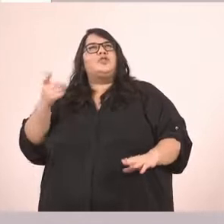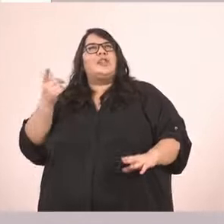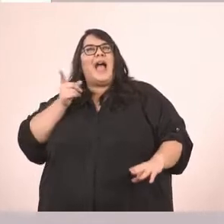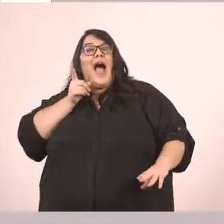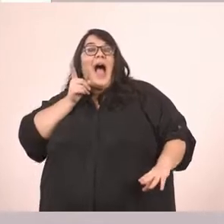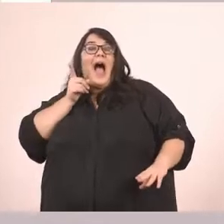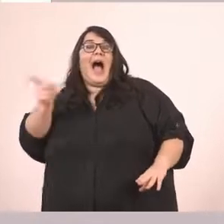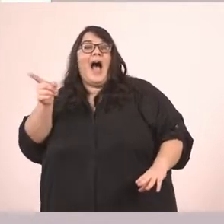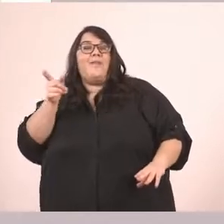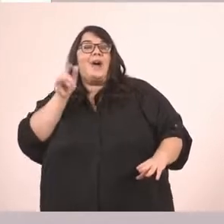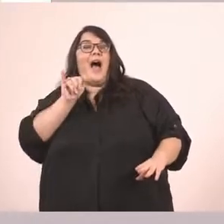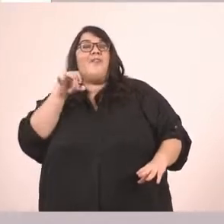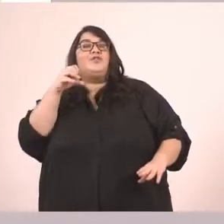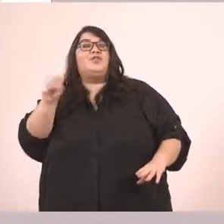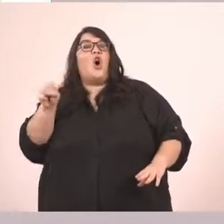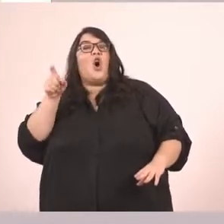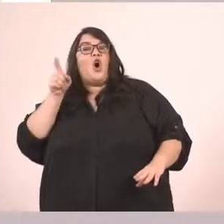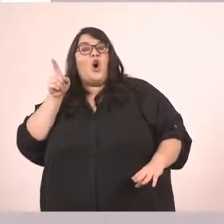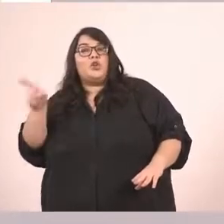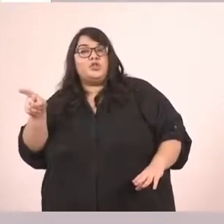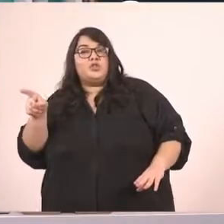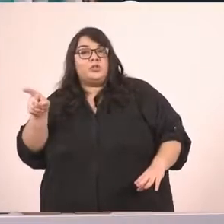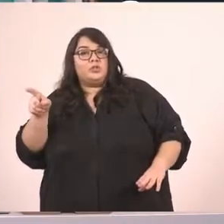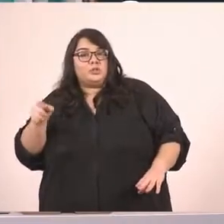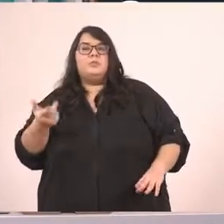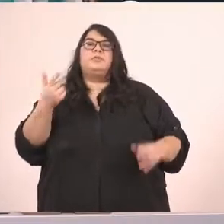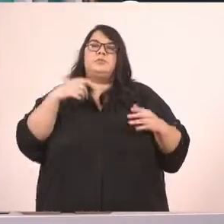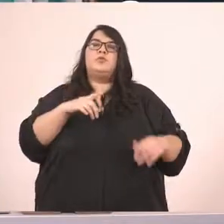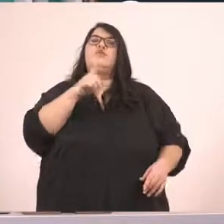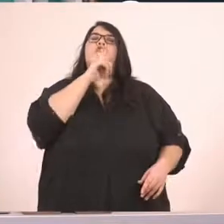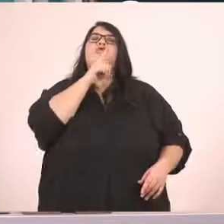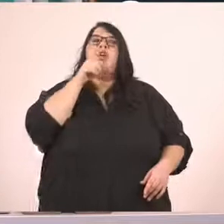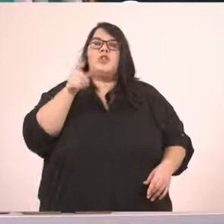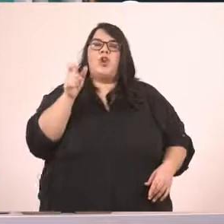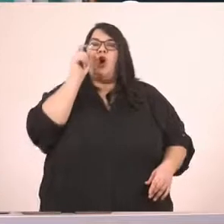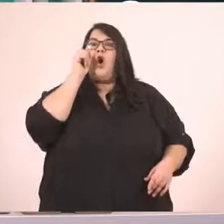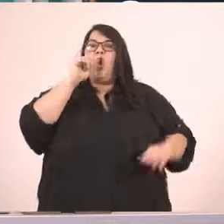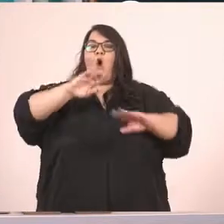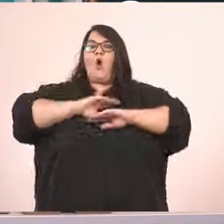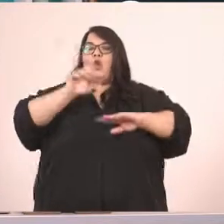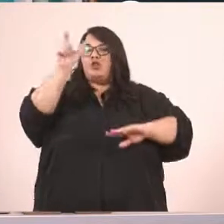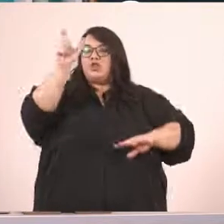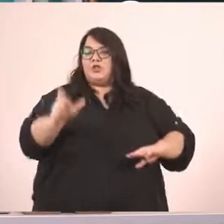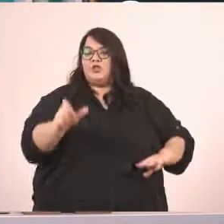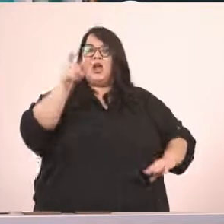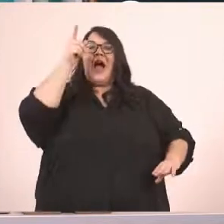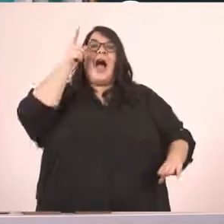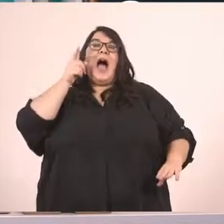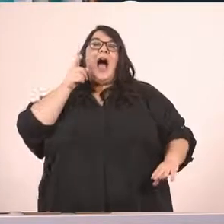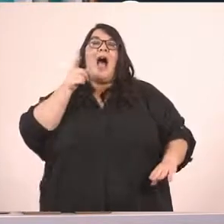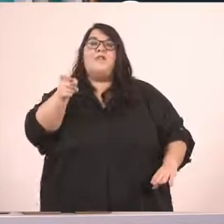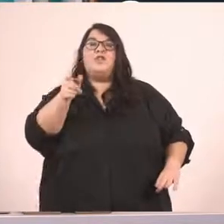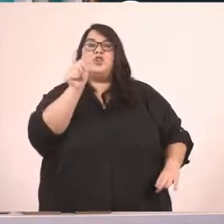αυτός. Αυτός ο κύριος. Άρα και εδώ πέρα ο στράτος μπορεί στο μυαλό μας να το έχουμε ως